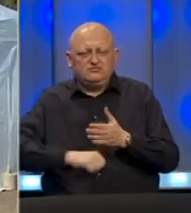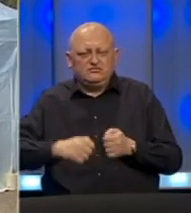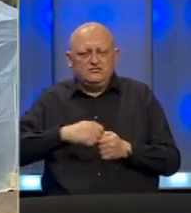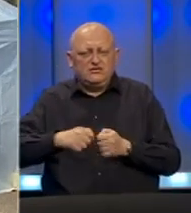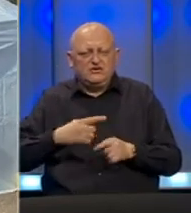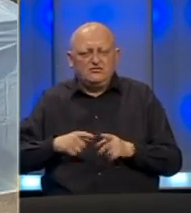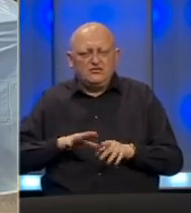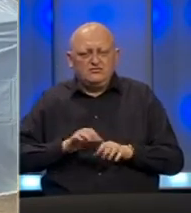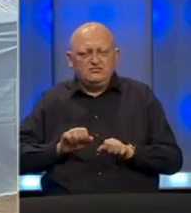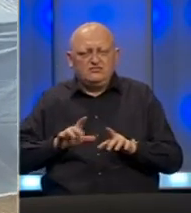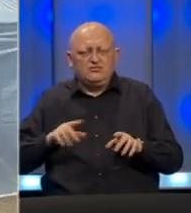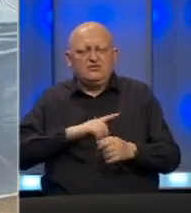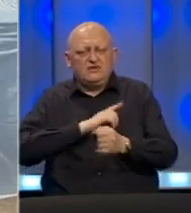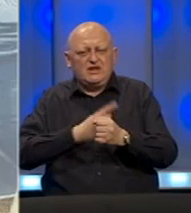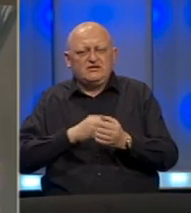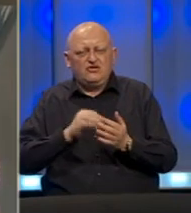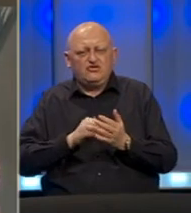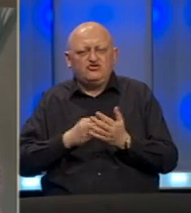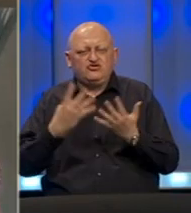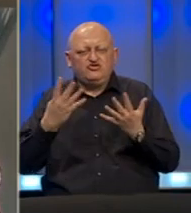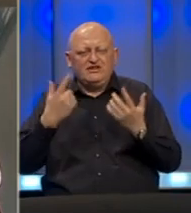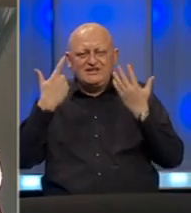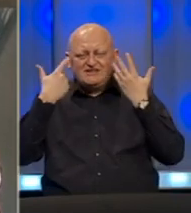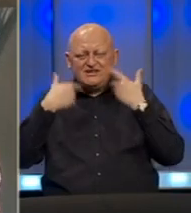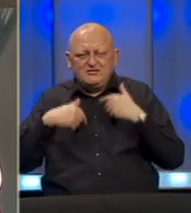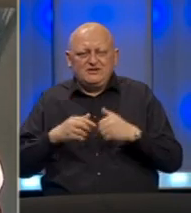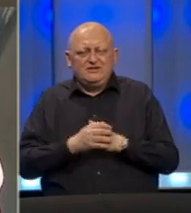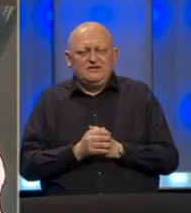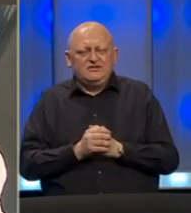širenja koronavirusa ostati na snazi još najmanje četiri sedmice.